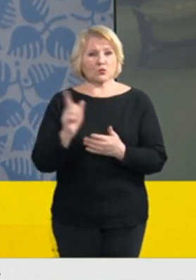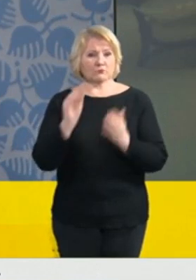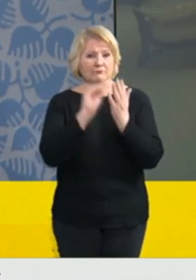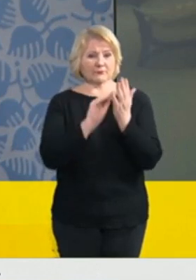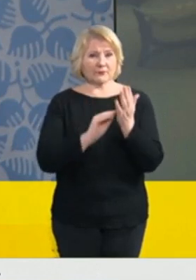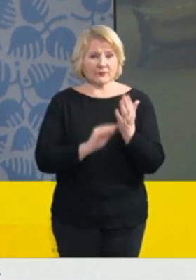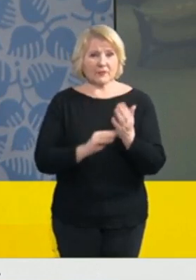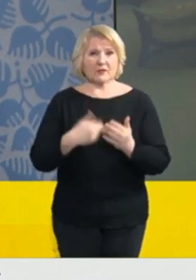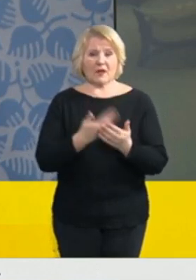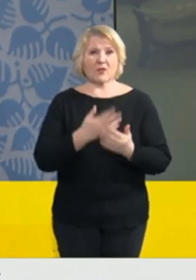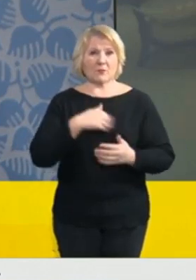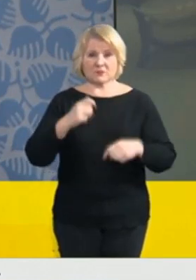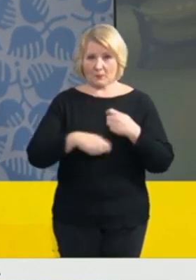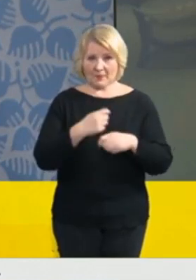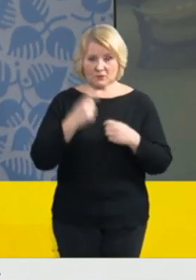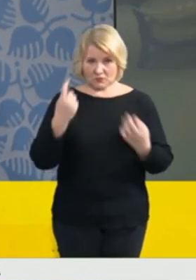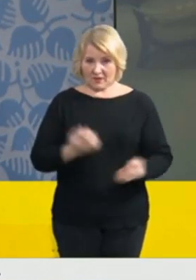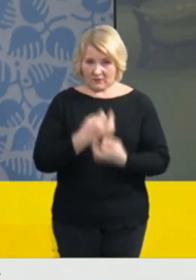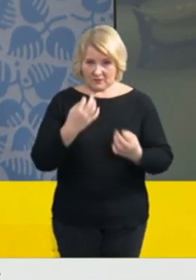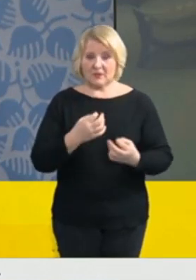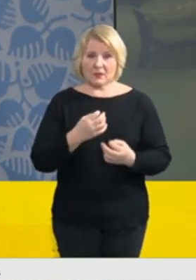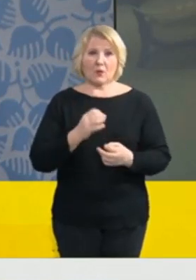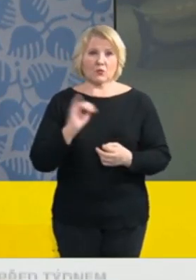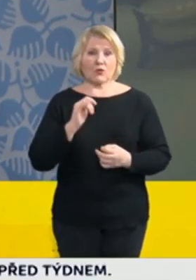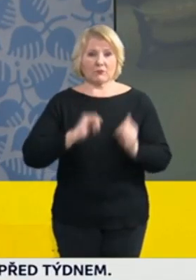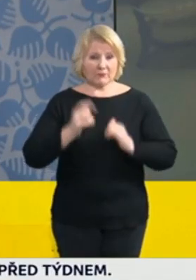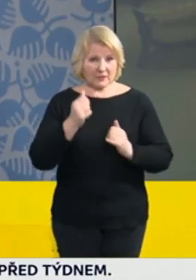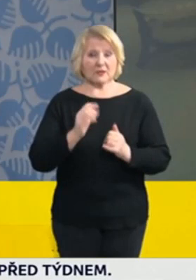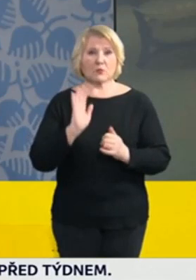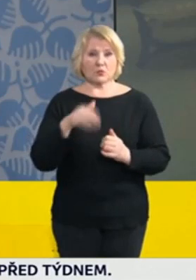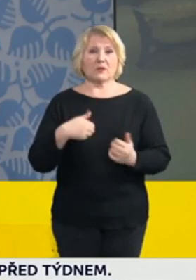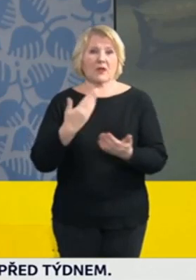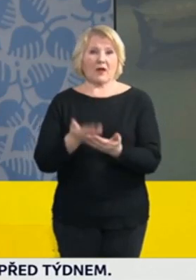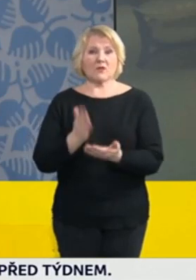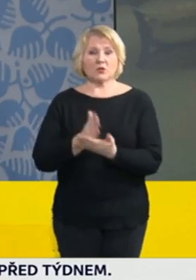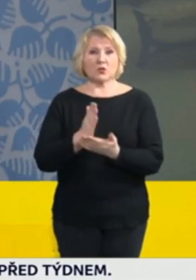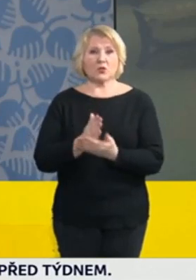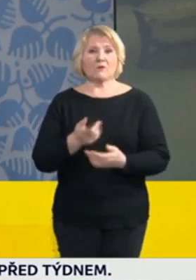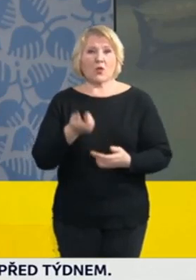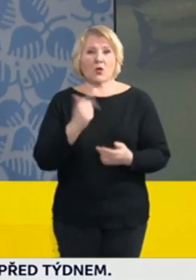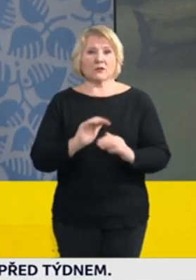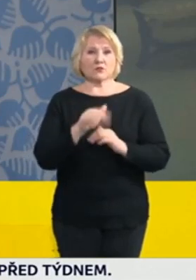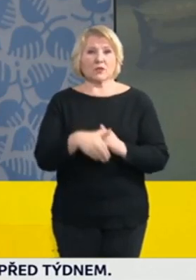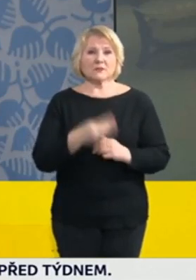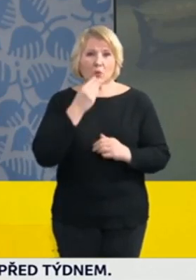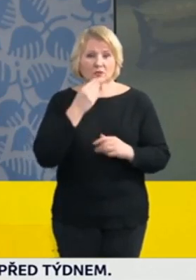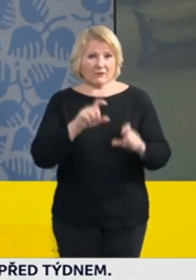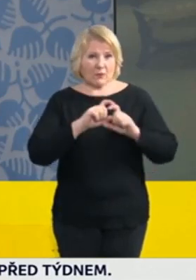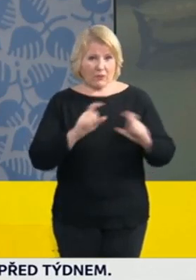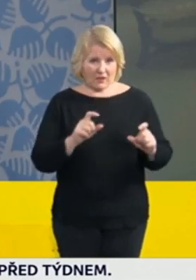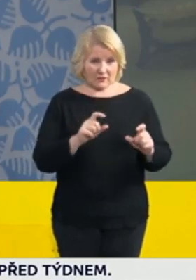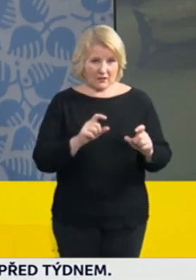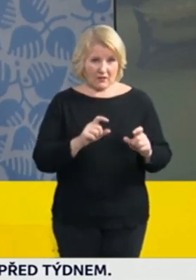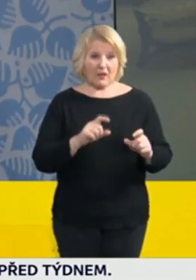budou distribuovány roušky skrze potravinové banky. Potom ještě